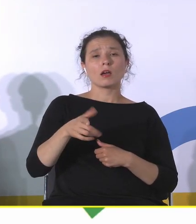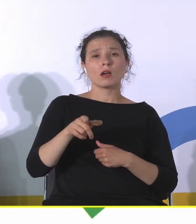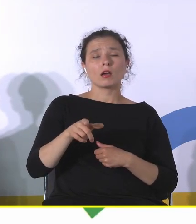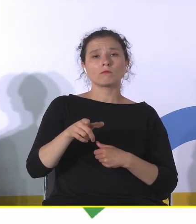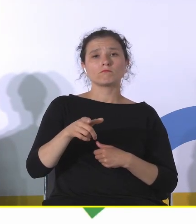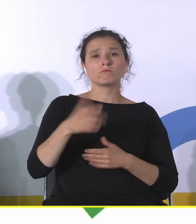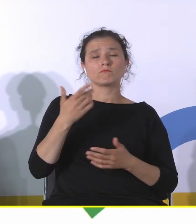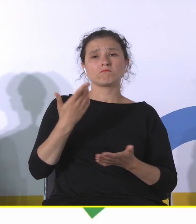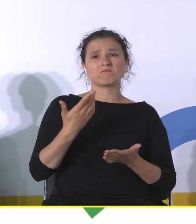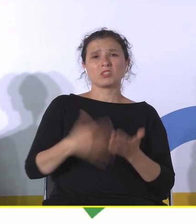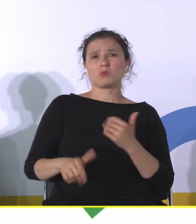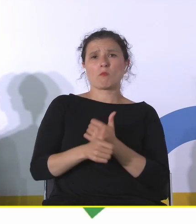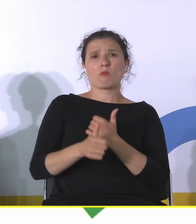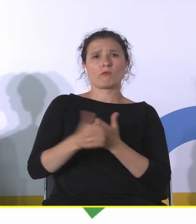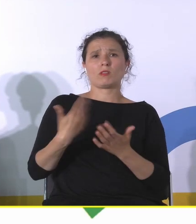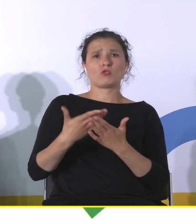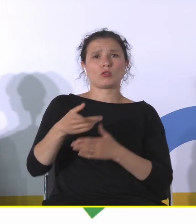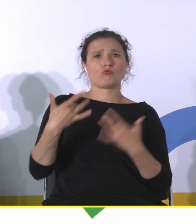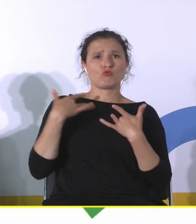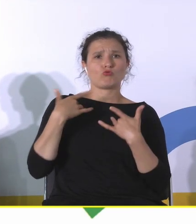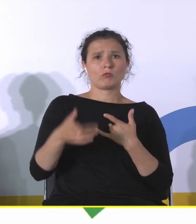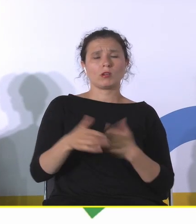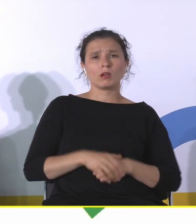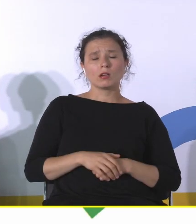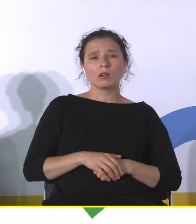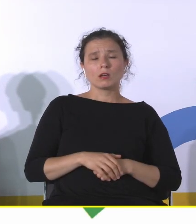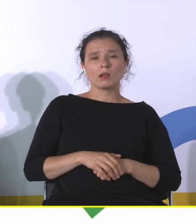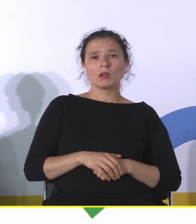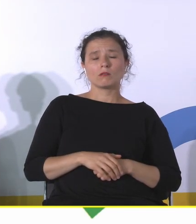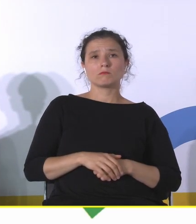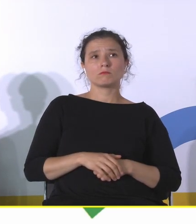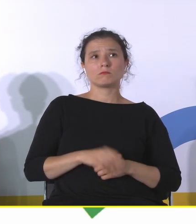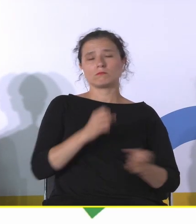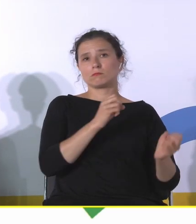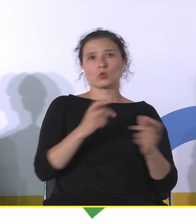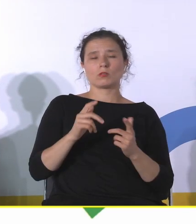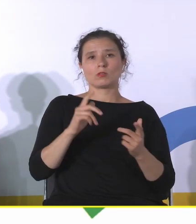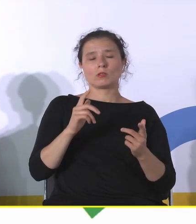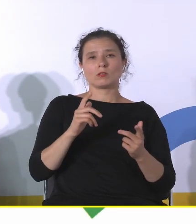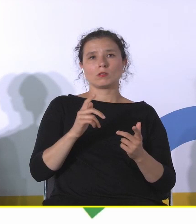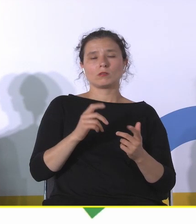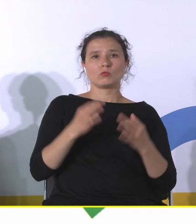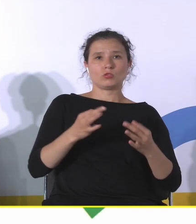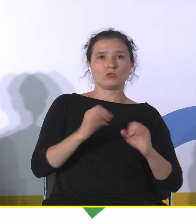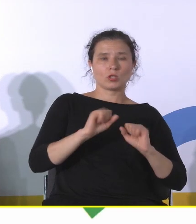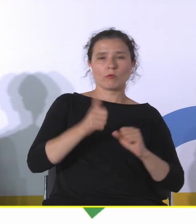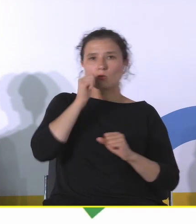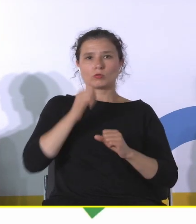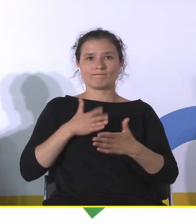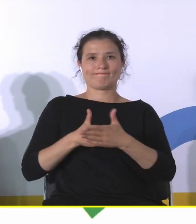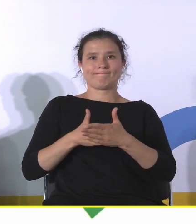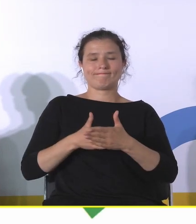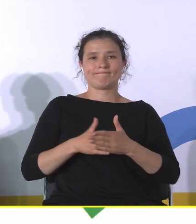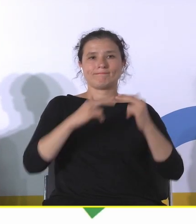istnienia, sens istnienia, który został z dnia na dzień prawie, że zablokowany. Zamek Książ przechodził bardzo różne